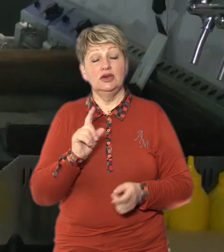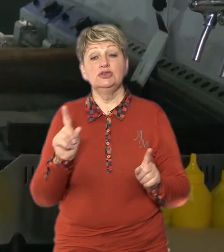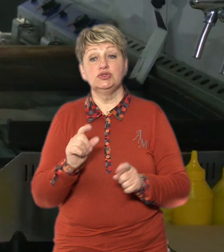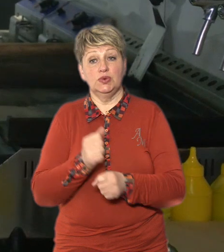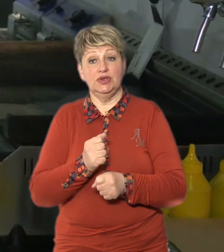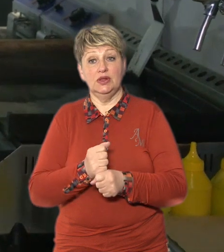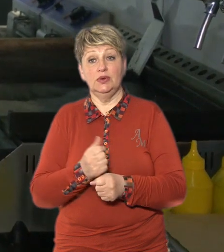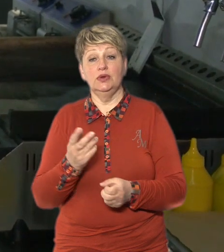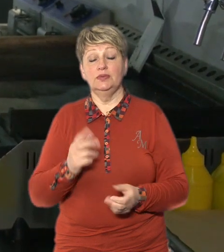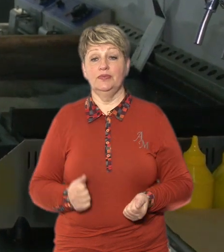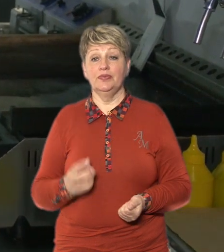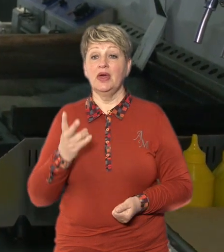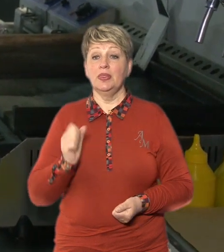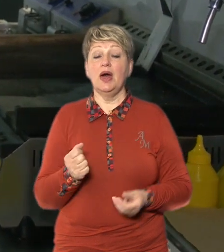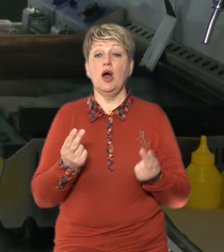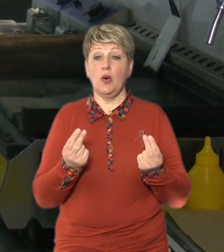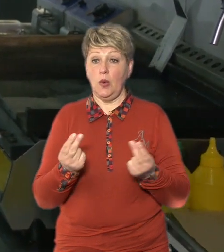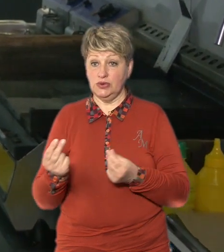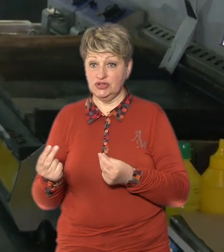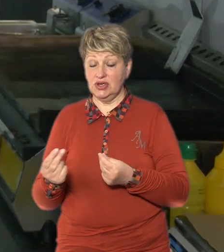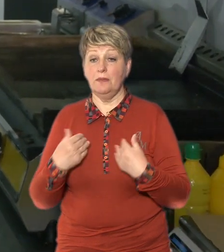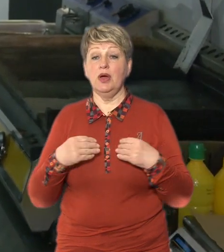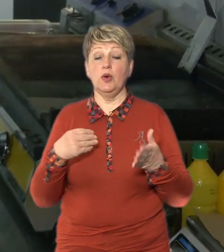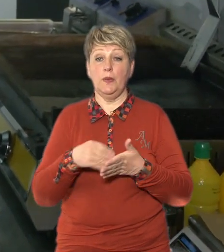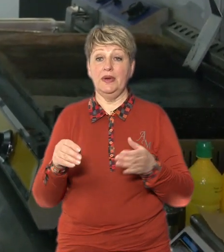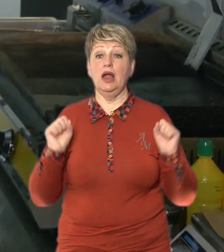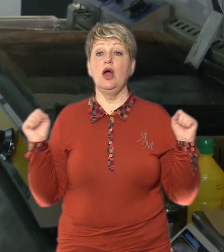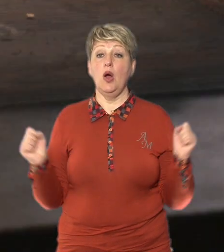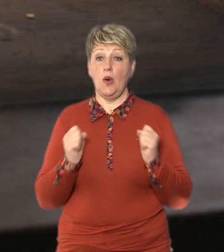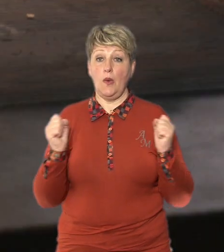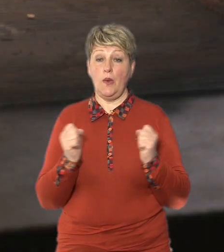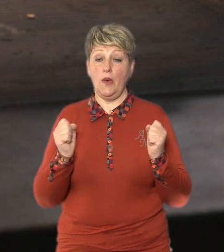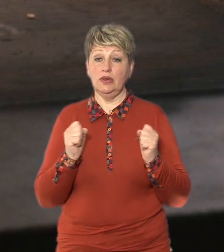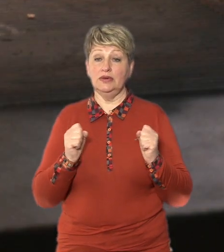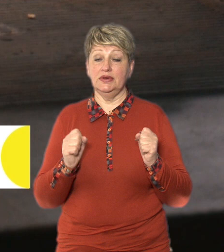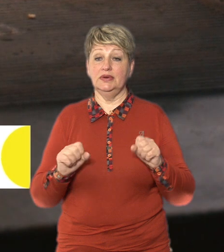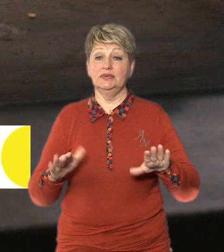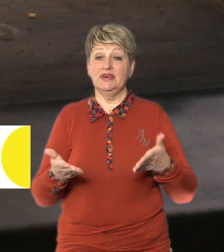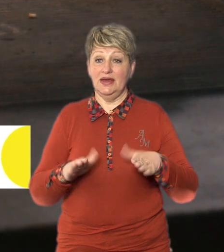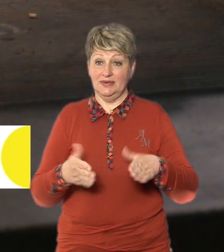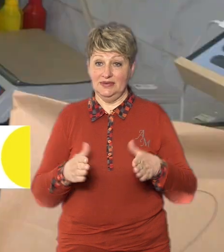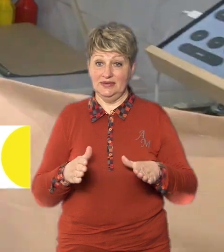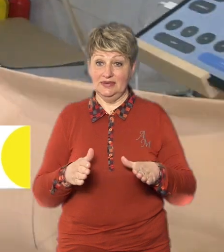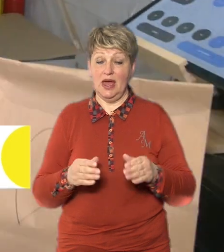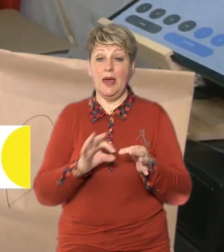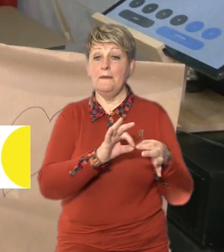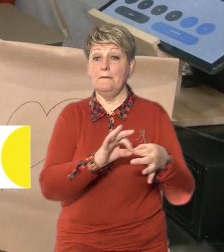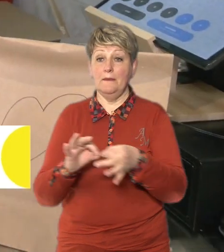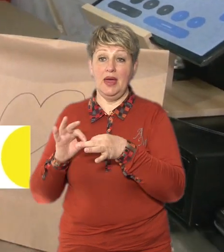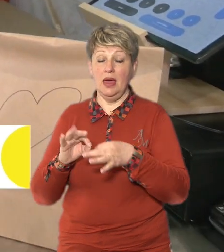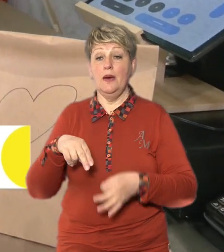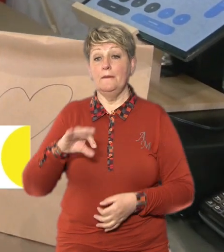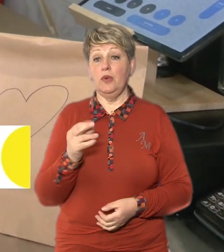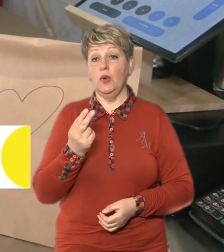На грантові кошти ми купили холодильники, фритюрне обладнання, гриль та мебель Бо кошти це